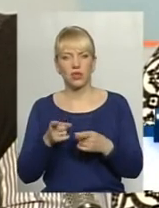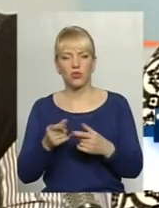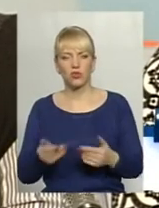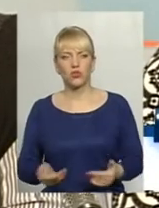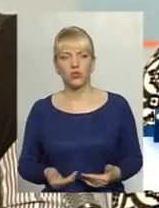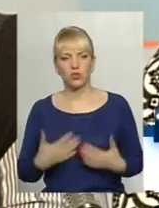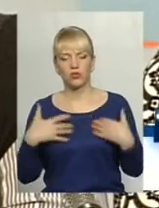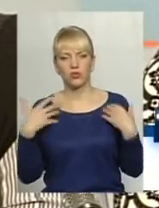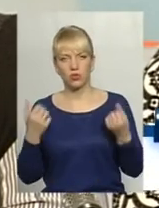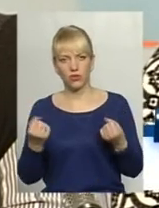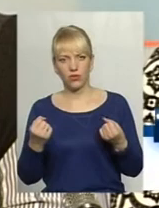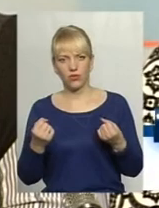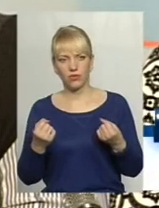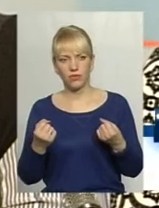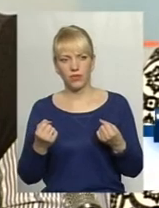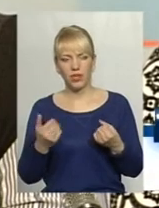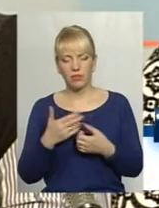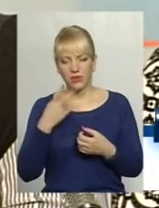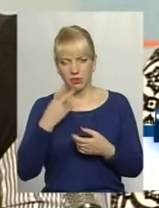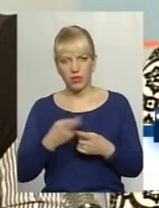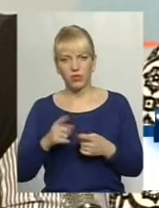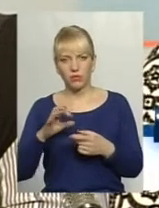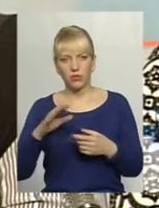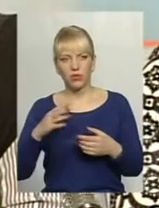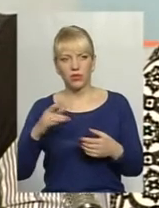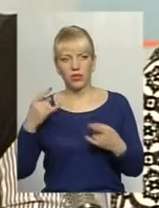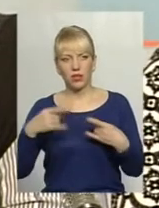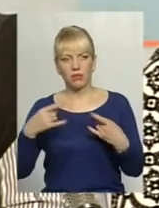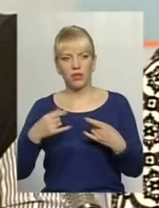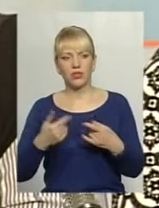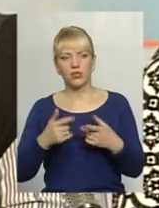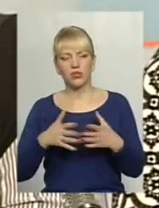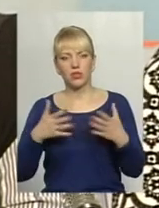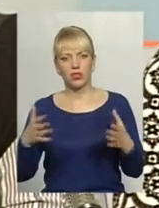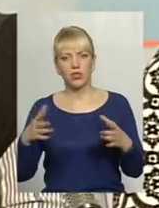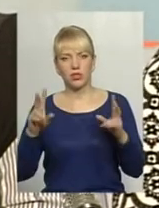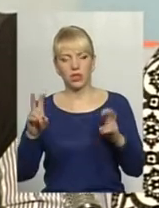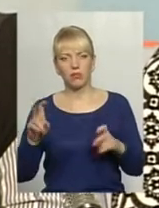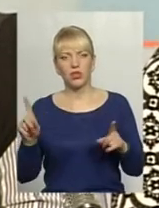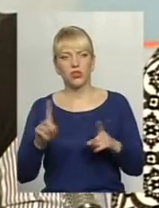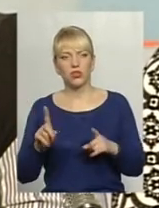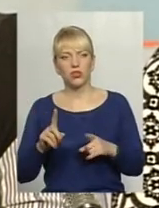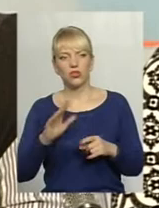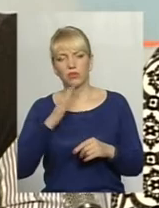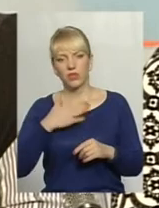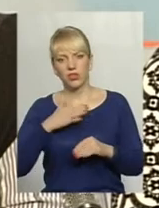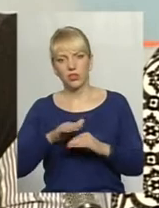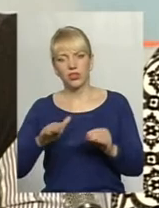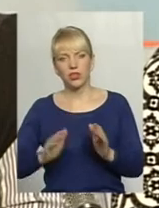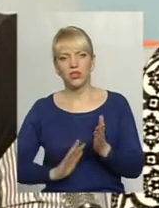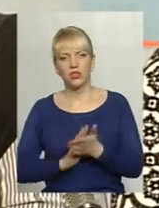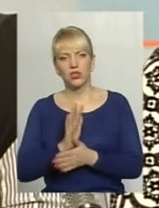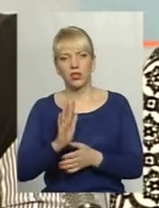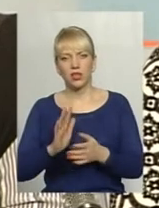і здоров'ю. Ми бачимо це по телебаченню. Дуже розширена сьогодні тема. Тому, аби наші діти зростали